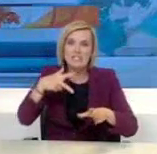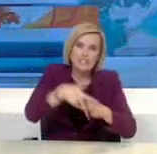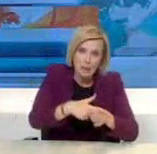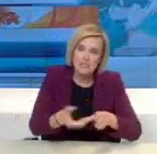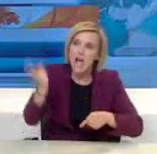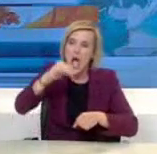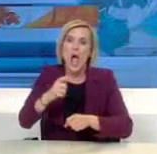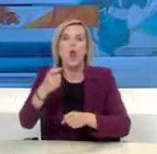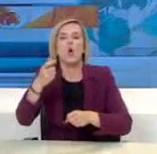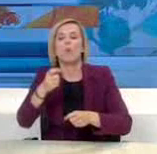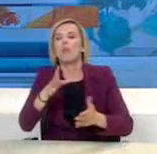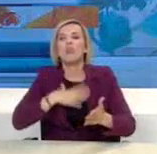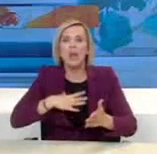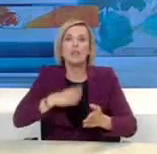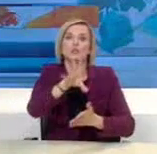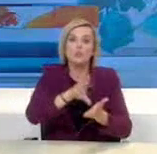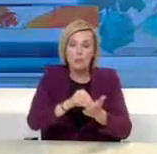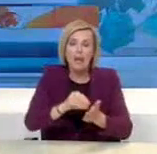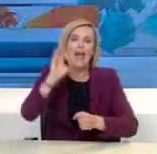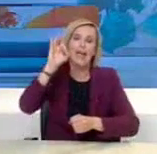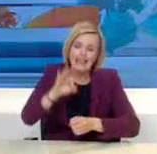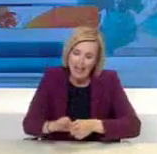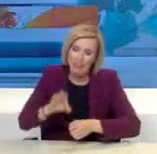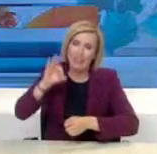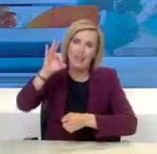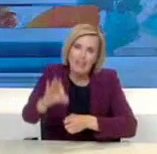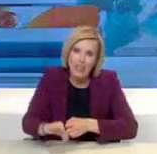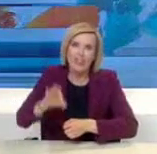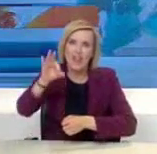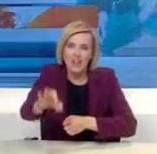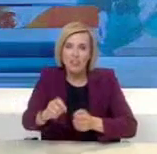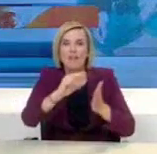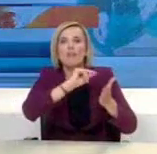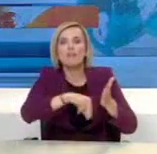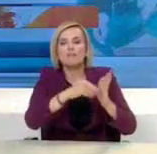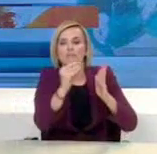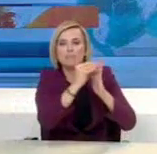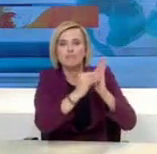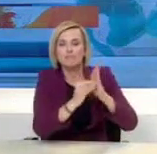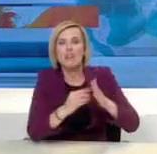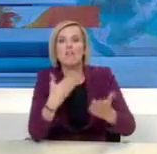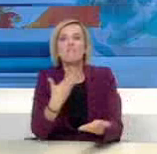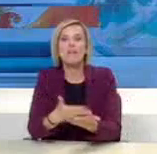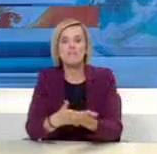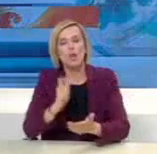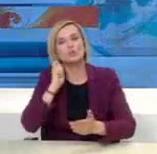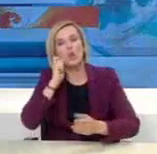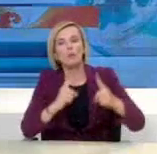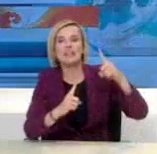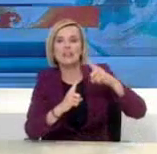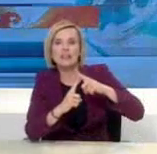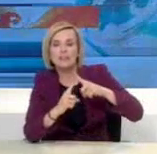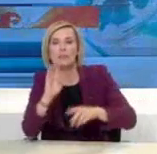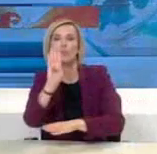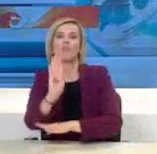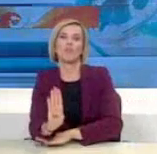πολίτες πρέπει να συμπληρώνουν κάθε φορά την βεβαίωση τύπου Β με το νοματεπώνυμο, τον τόπο κατοικίας και